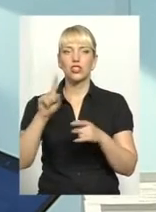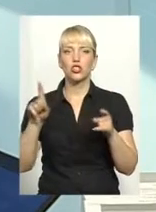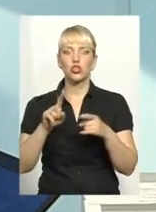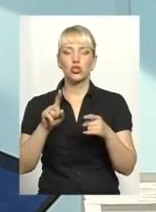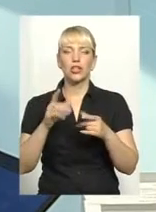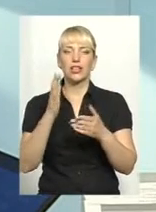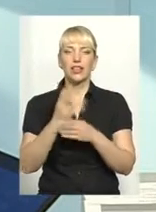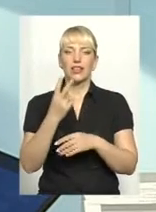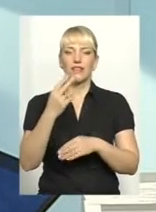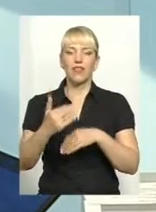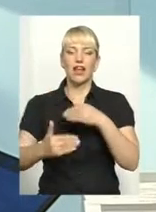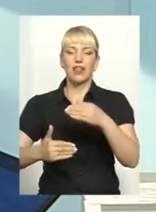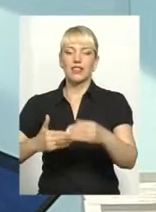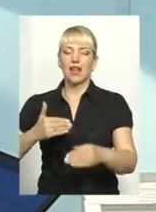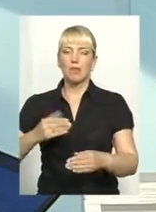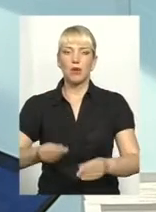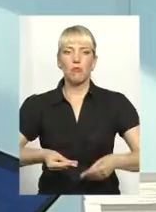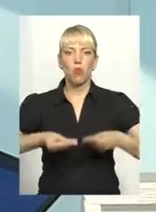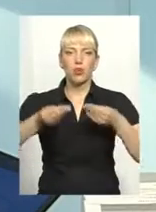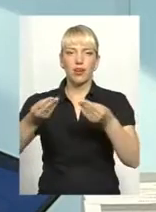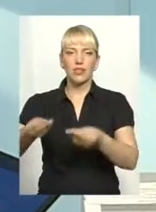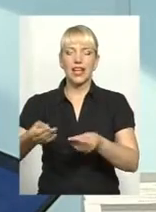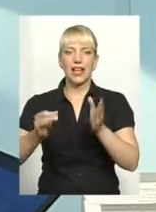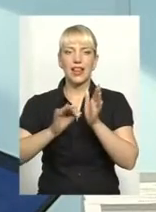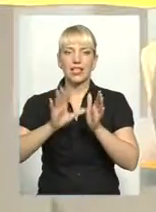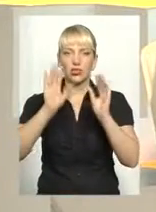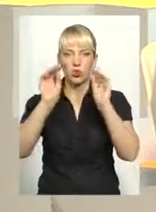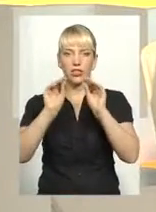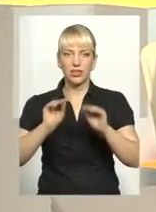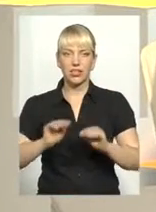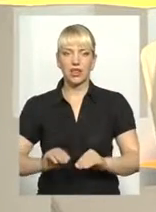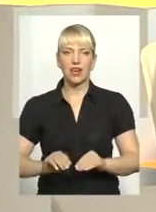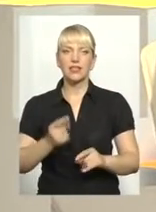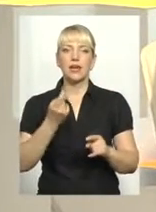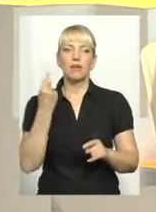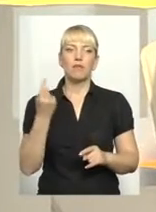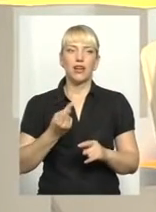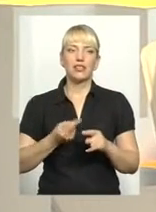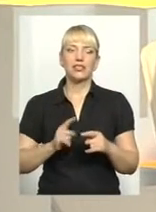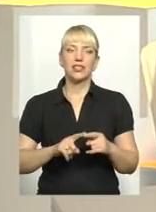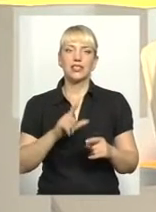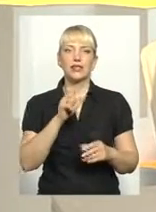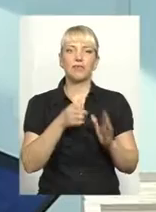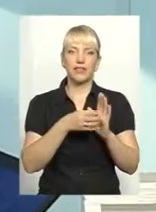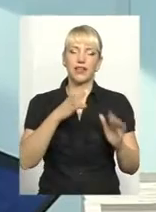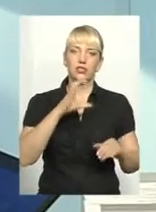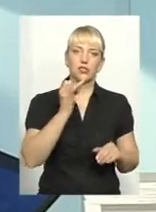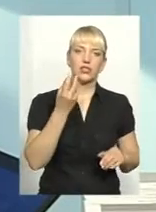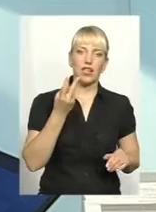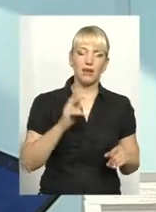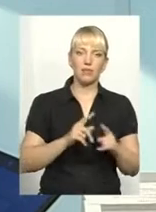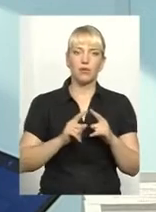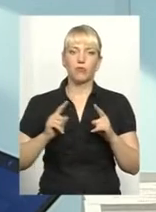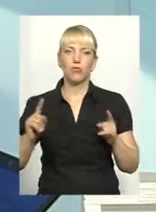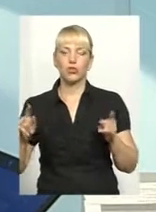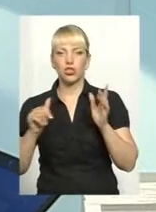два етапи подання електронних декларацій. Перший етап – це з 15 серпня протягом 60